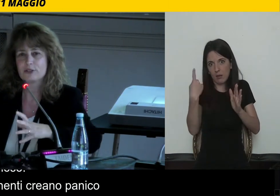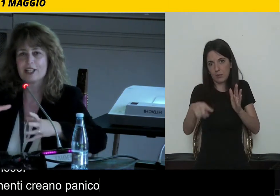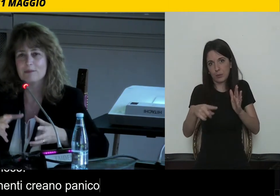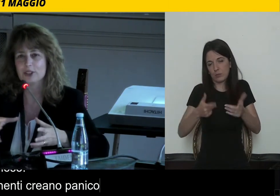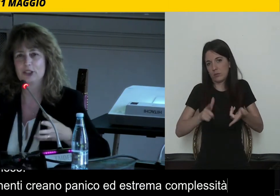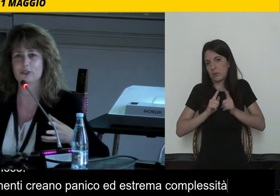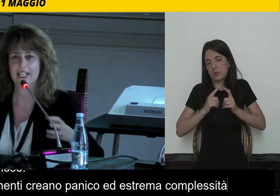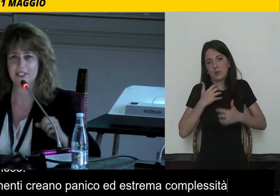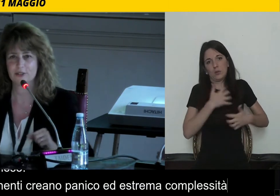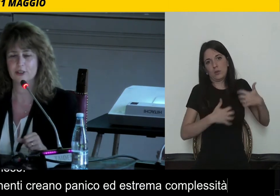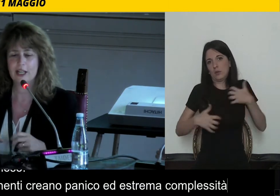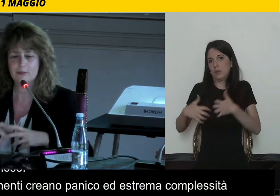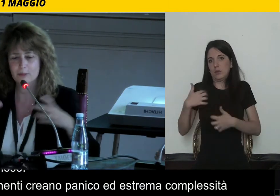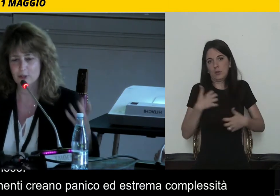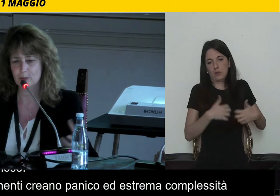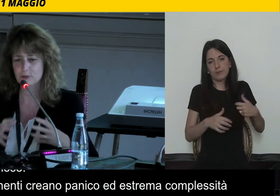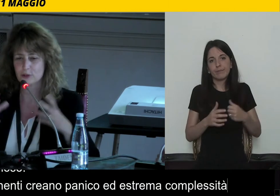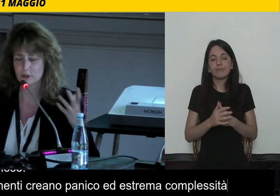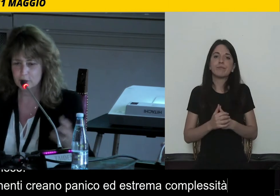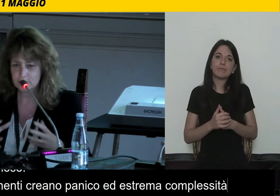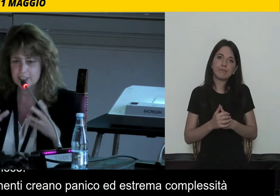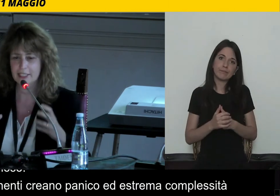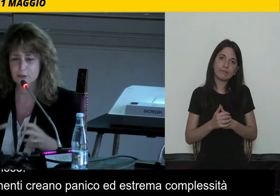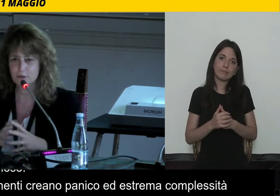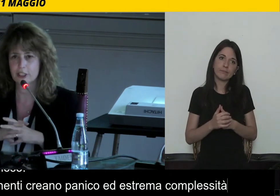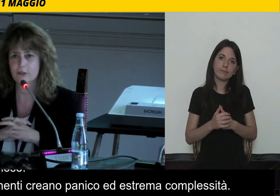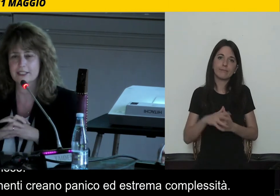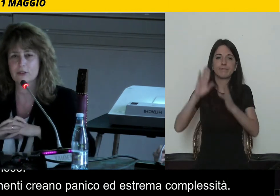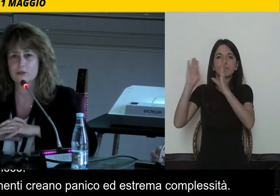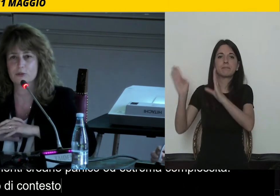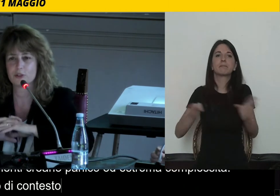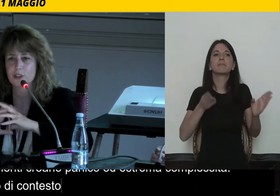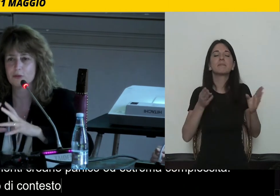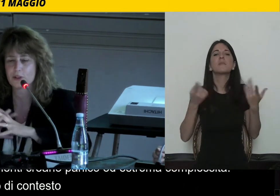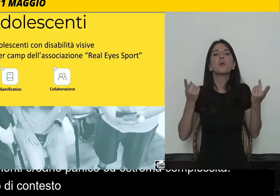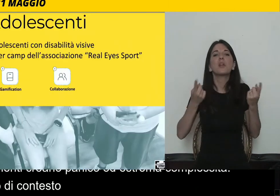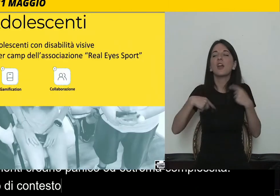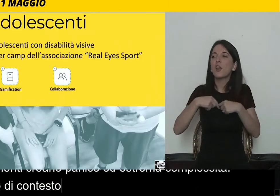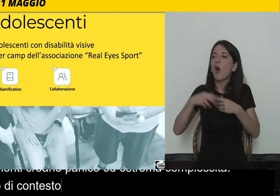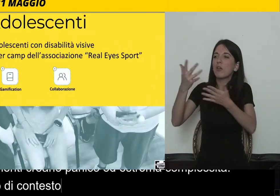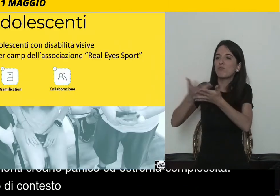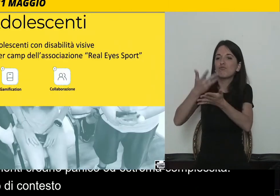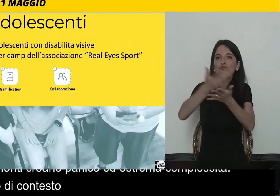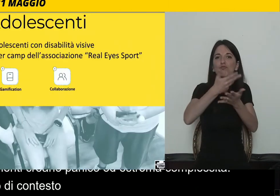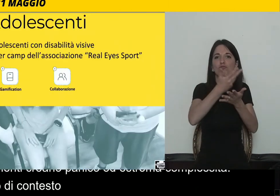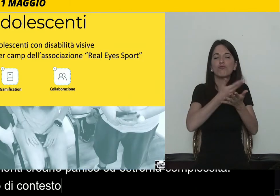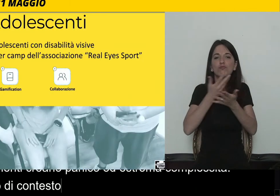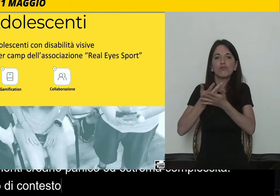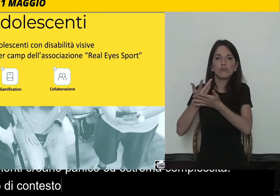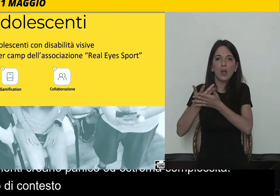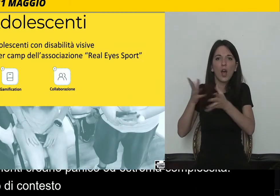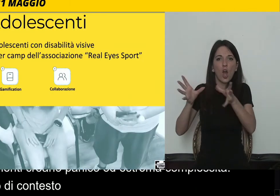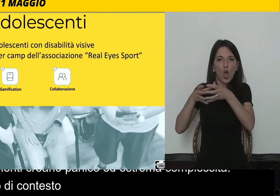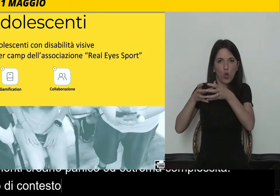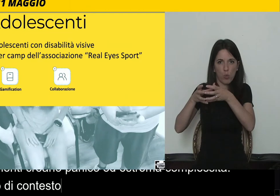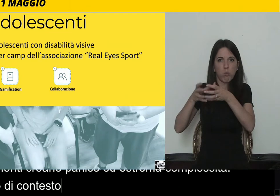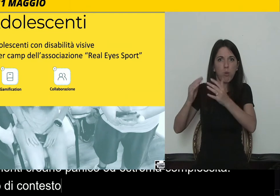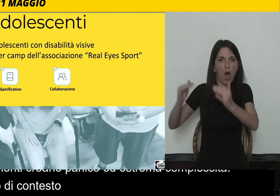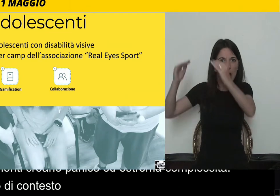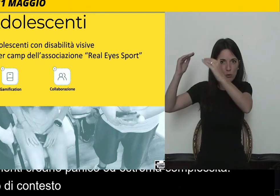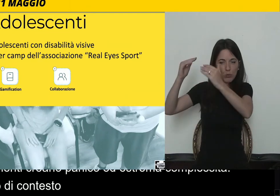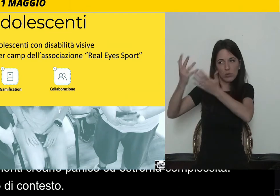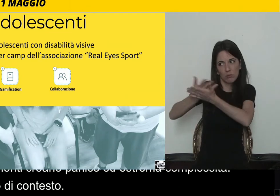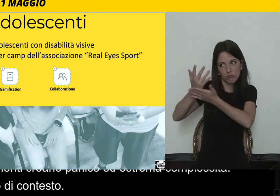Adesso cambio di contesto. Abbiamo appunto tirato fuori queste conclusioni con questo gruppo di utenti